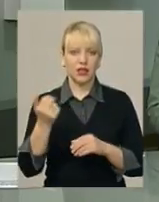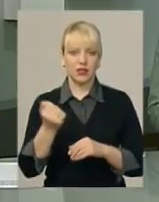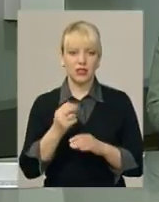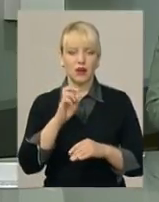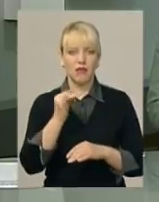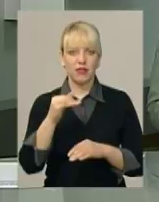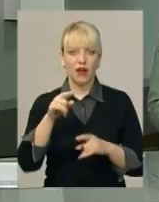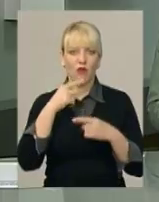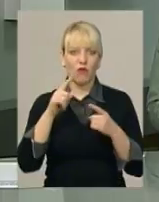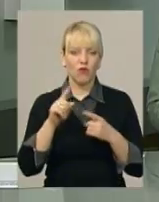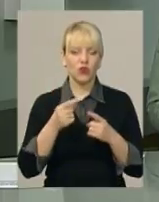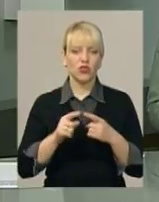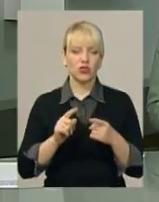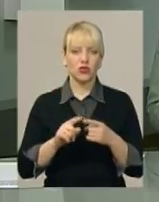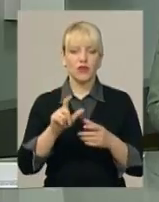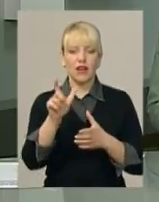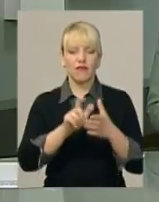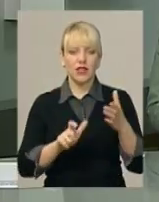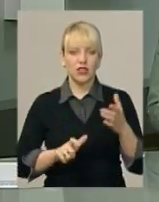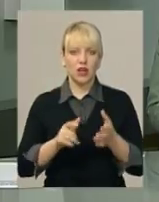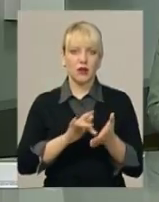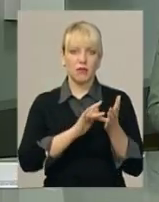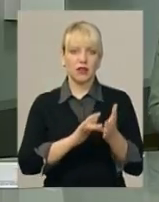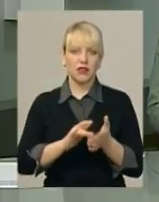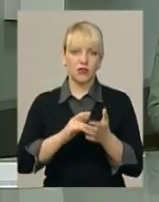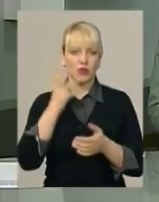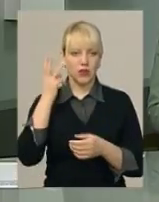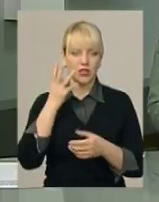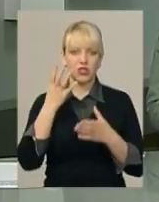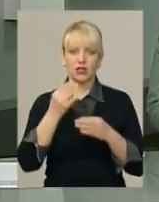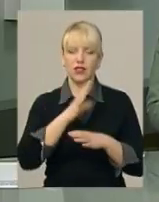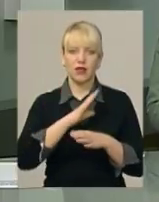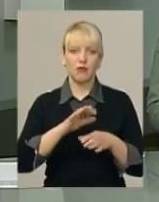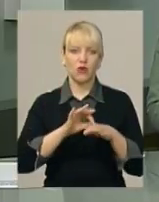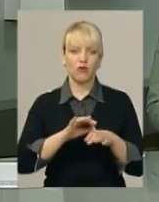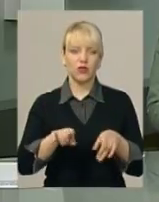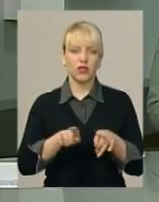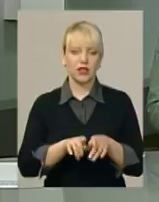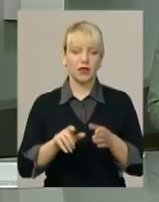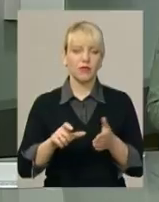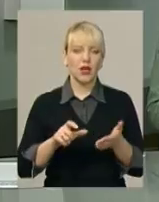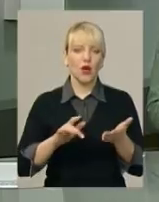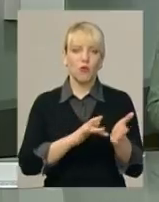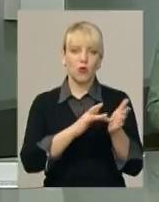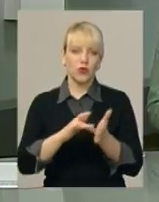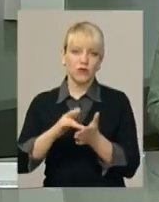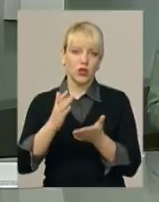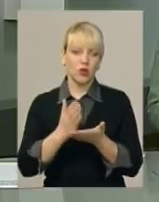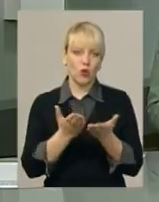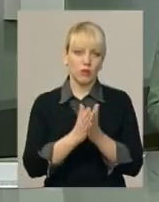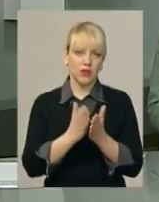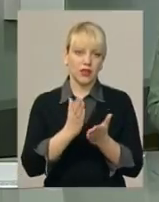відзначає, іронічно, та у віршах мандрівку Хмельницьким ще ніхто не проводив. А саме таким путівником і є нові видання.